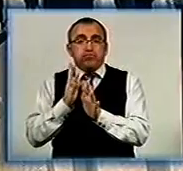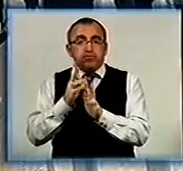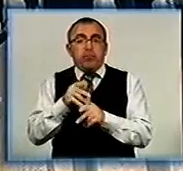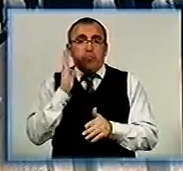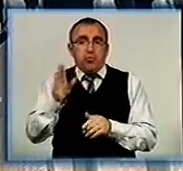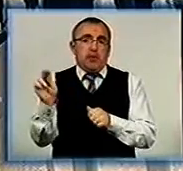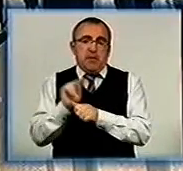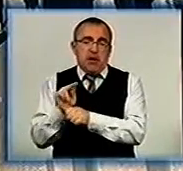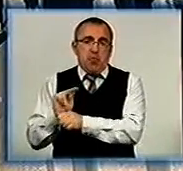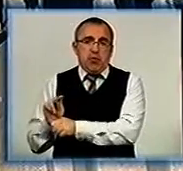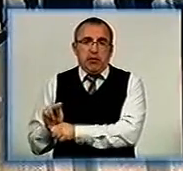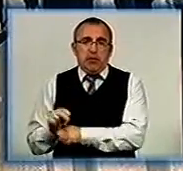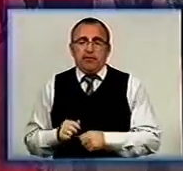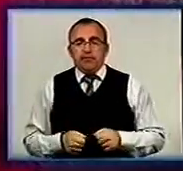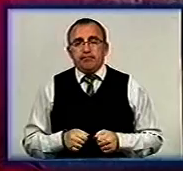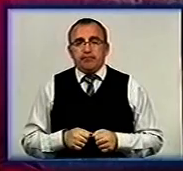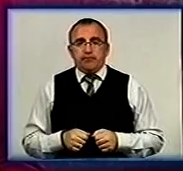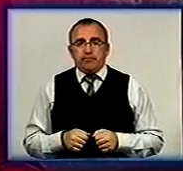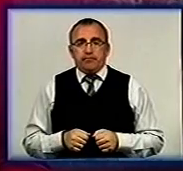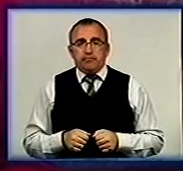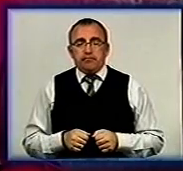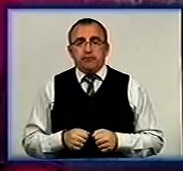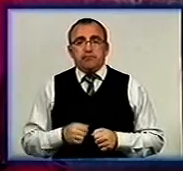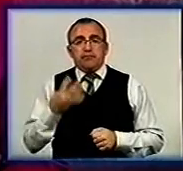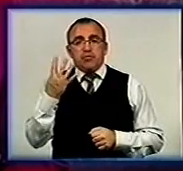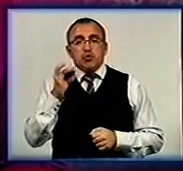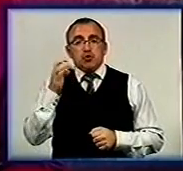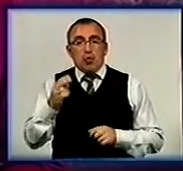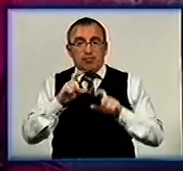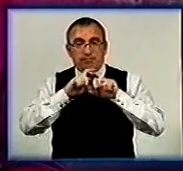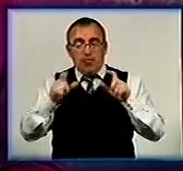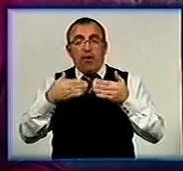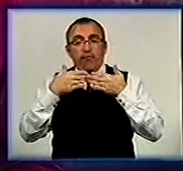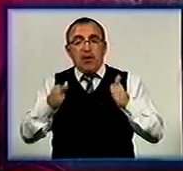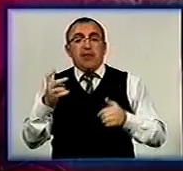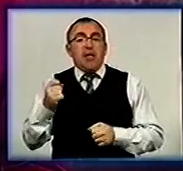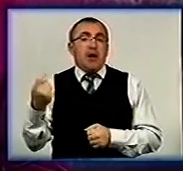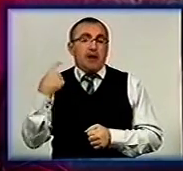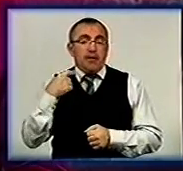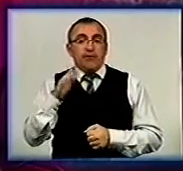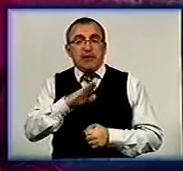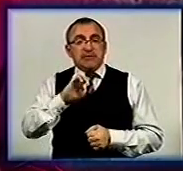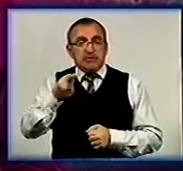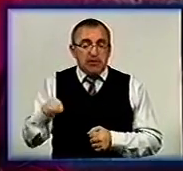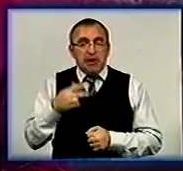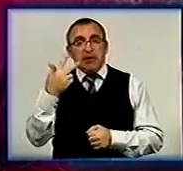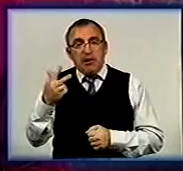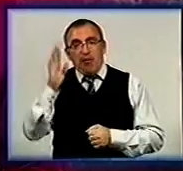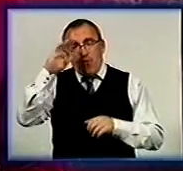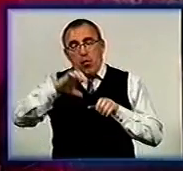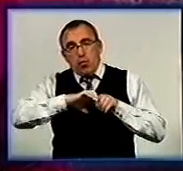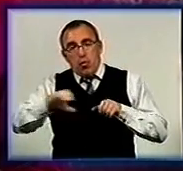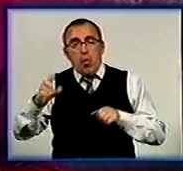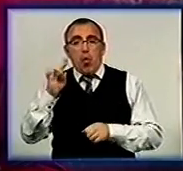будемо ремонтувати. Чотири соціальні об'єкти відкрили на Кірвоградщині один дитячий садок і три водогони у